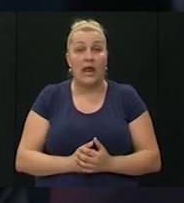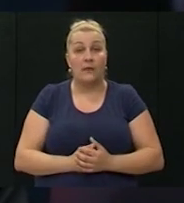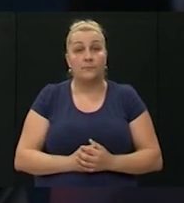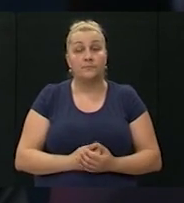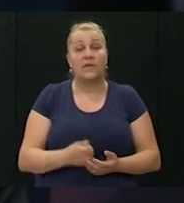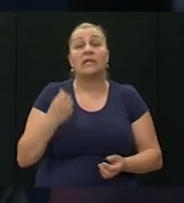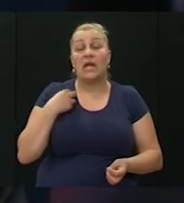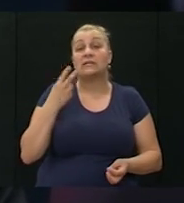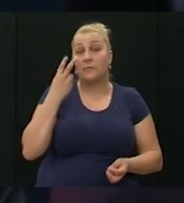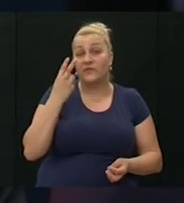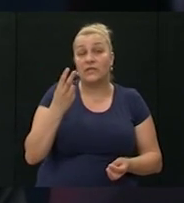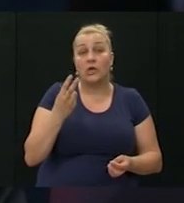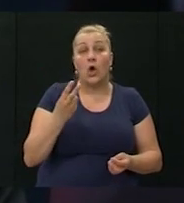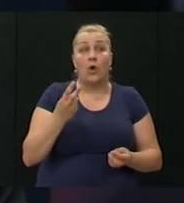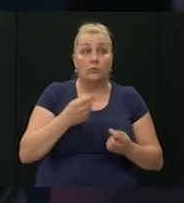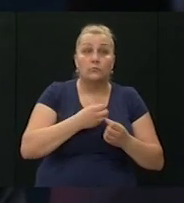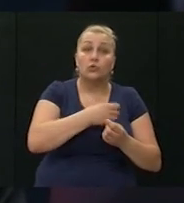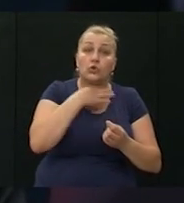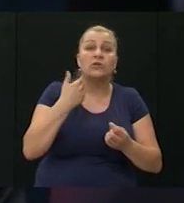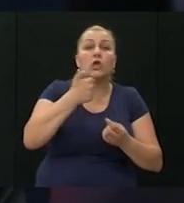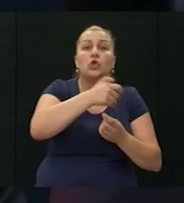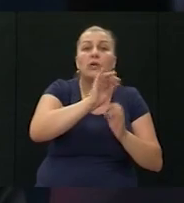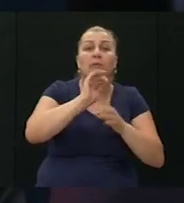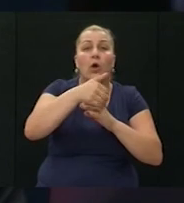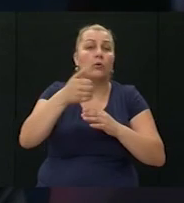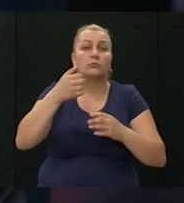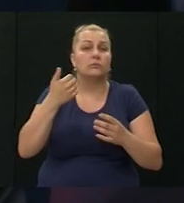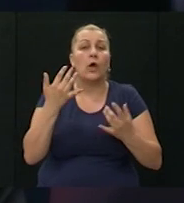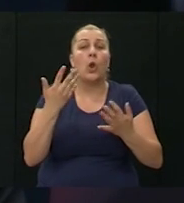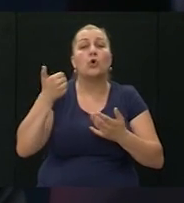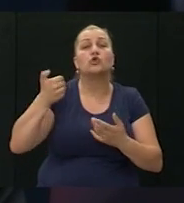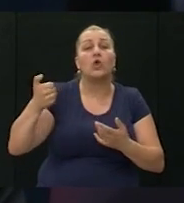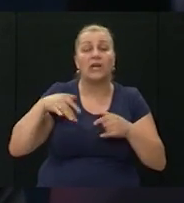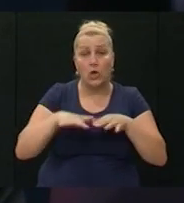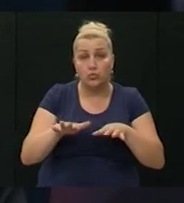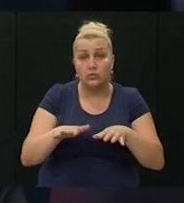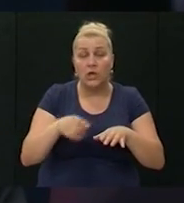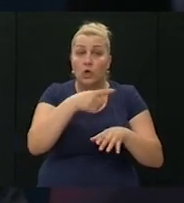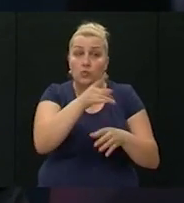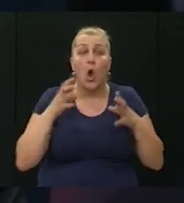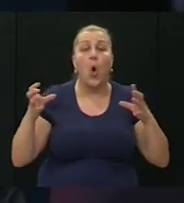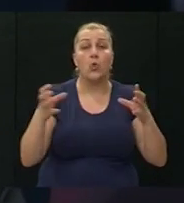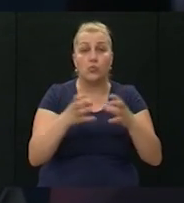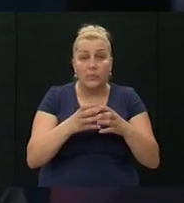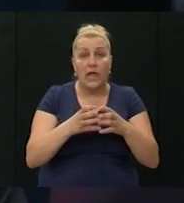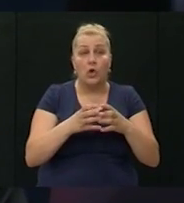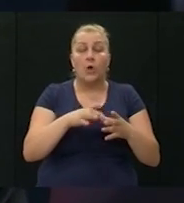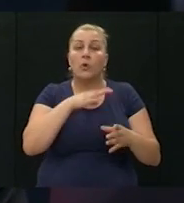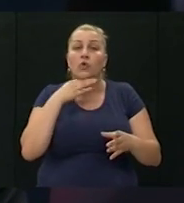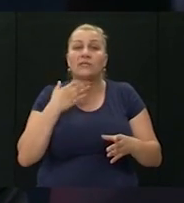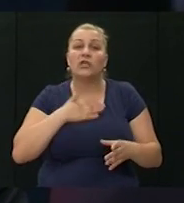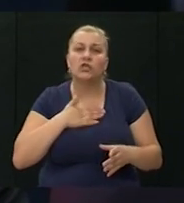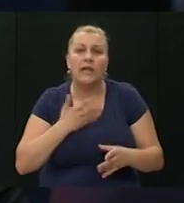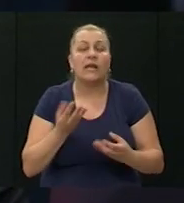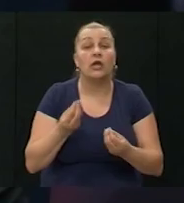i vidio sam me ne par stotina ljudi u resniku, već okupljenih dragovoljaca sa dosta entuzijazma, sa dosta želje da